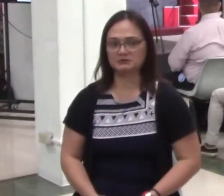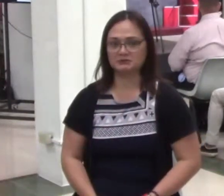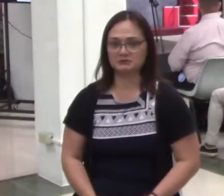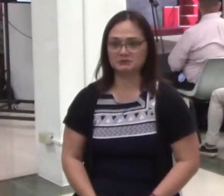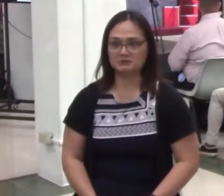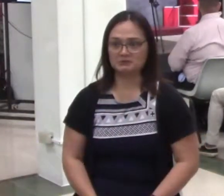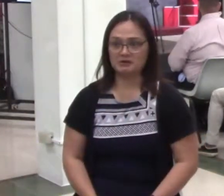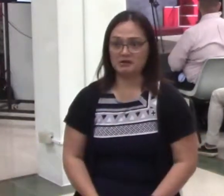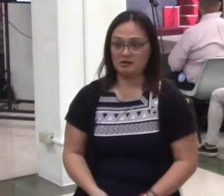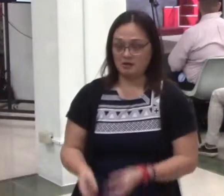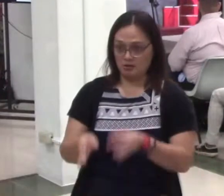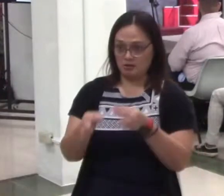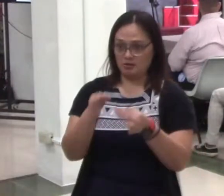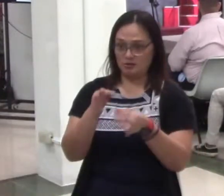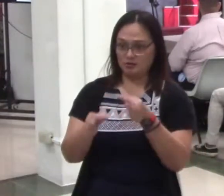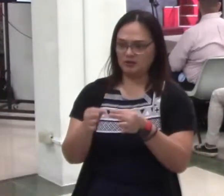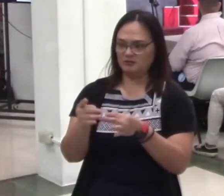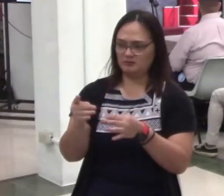kaisipan.